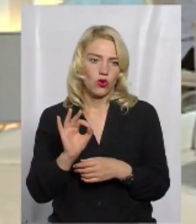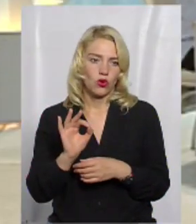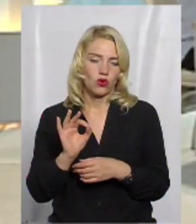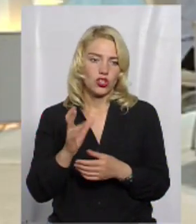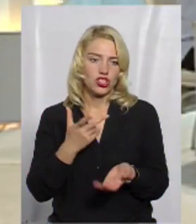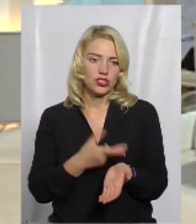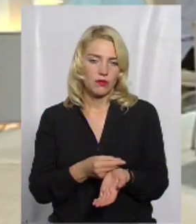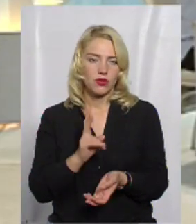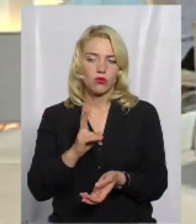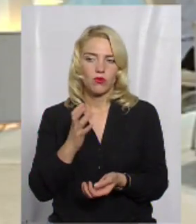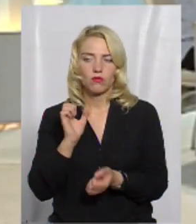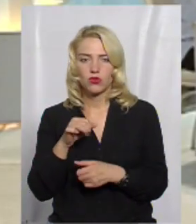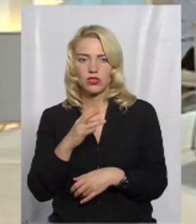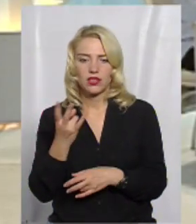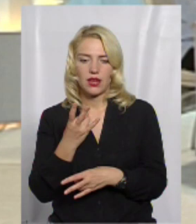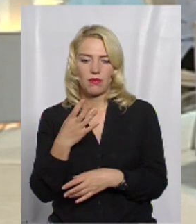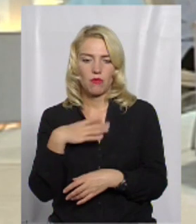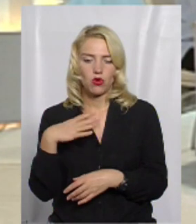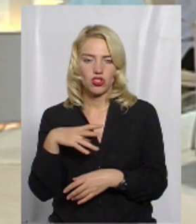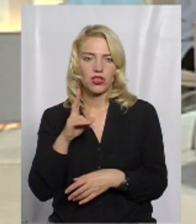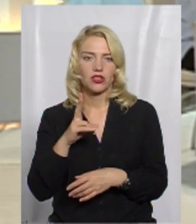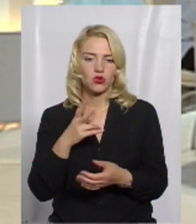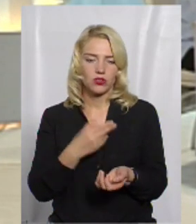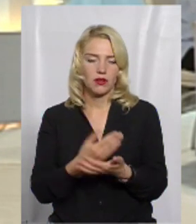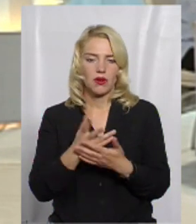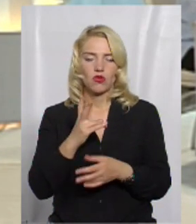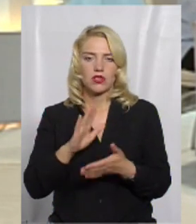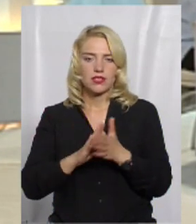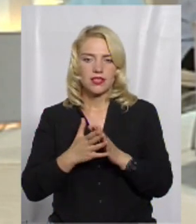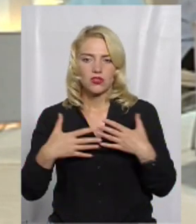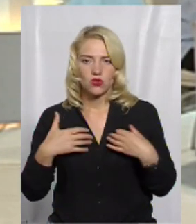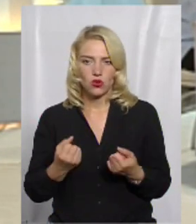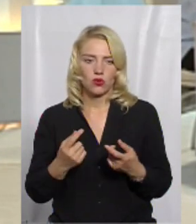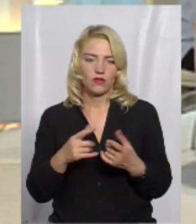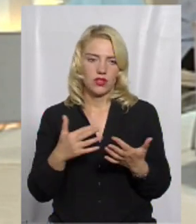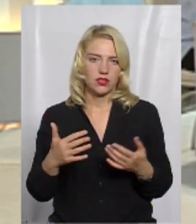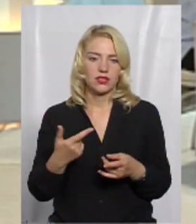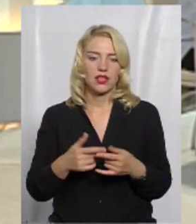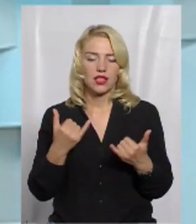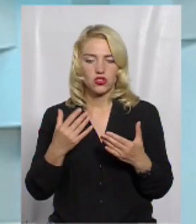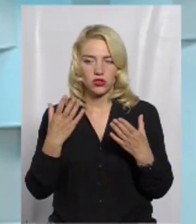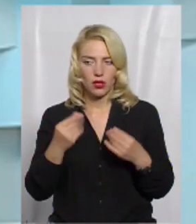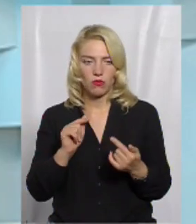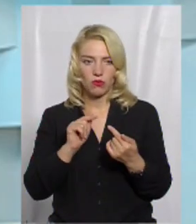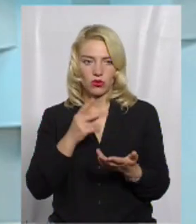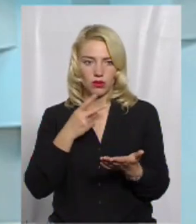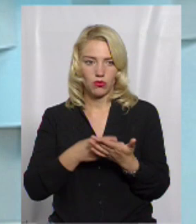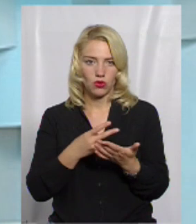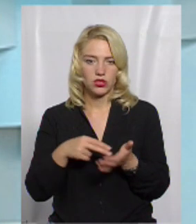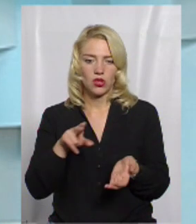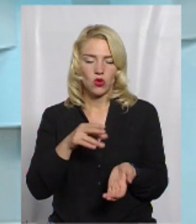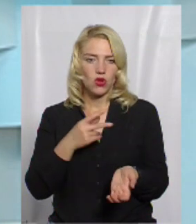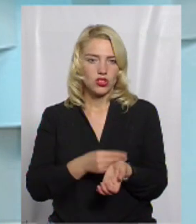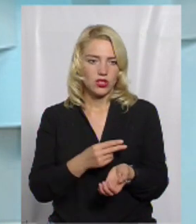Кому, можливо, треба трошки почекати зі щепленням? Стан здоров'я? На сьогоднішній день протипоказів до